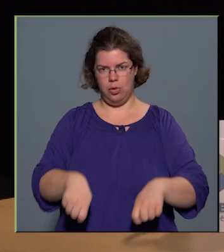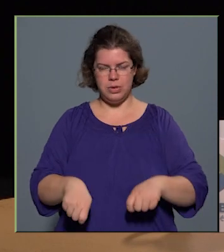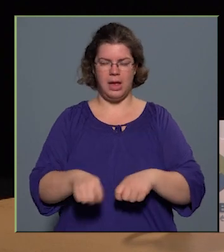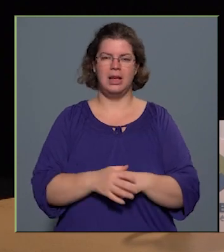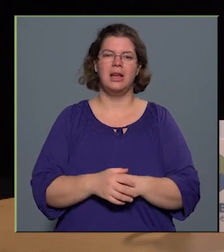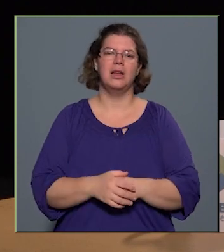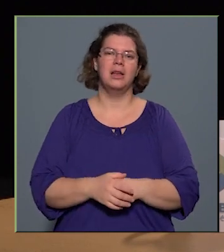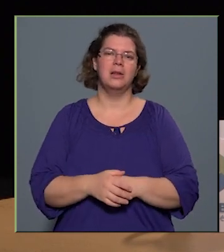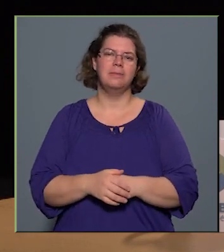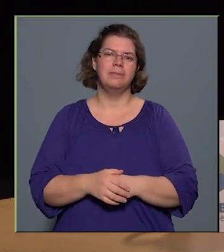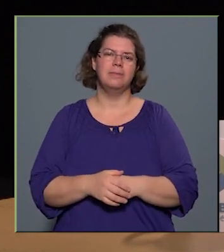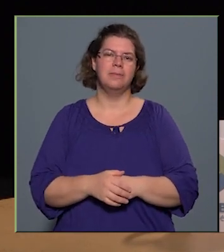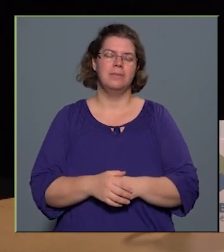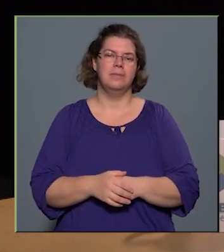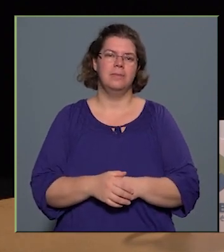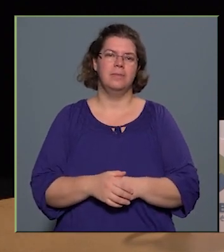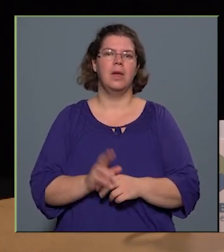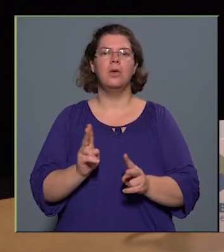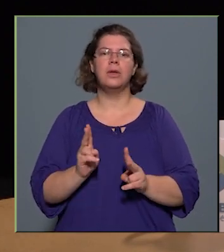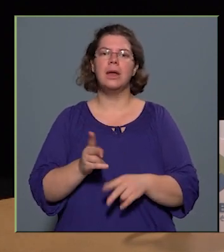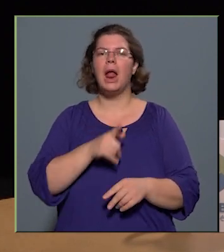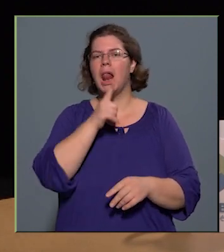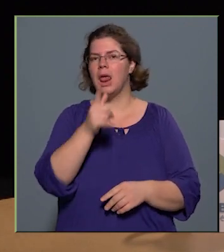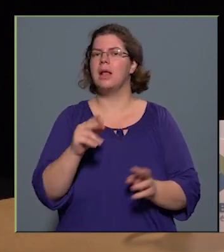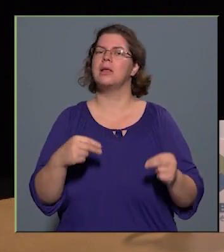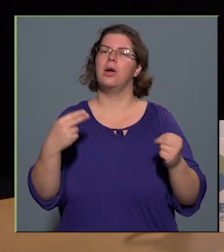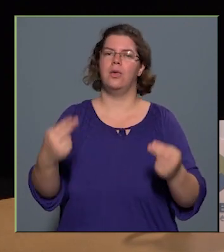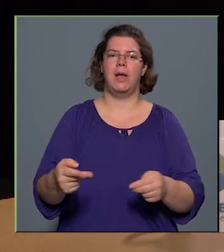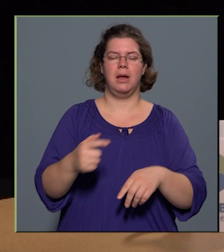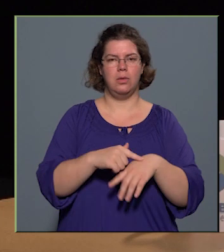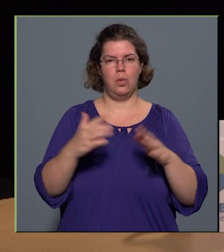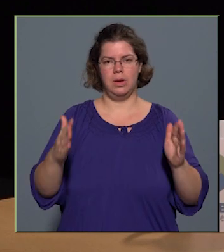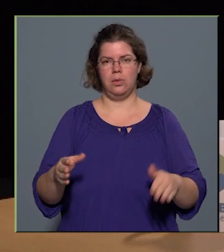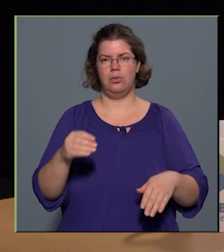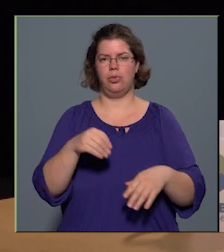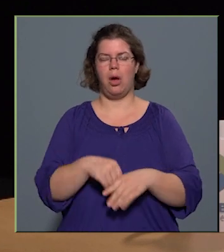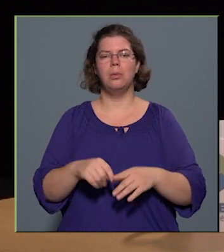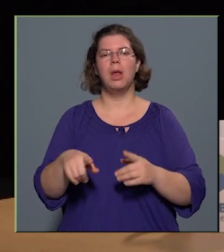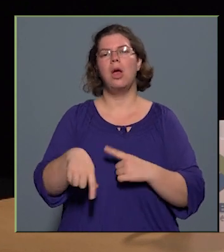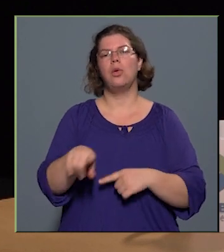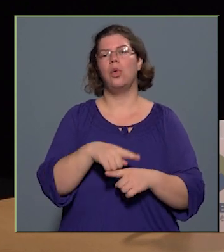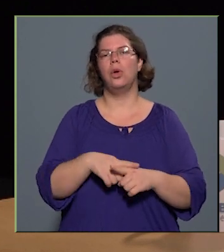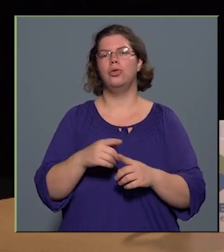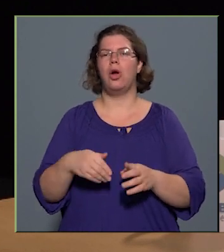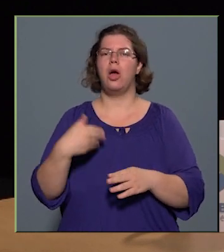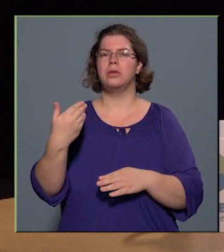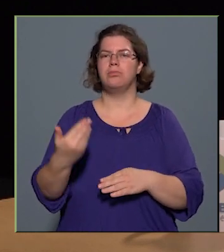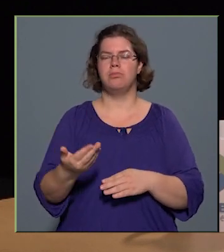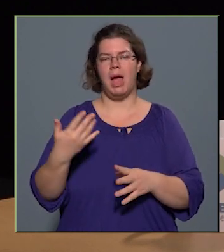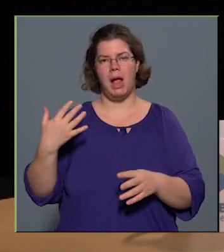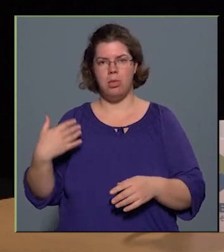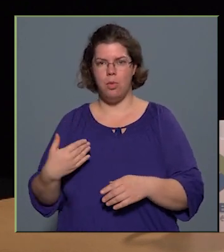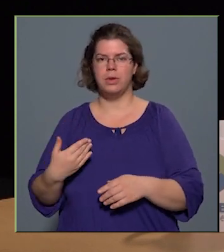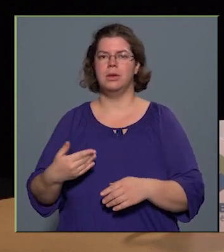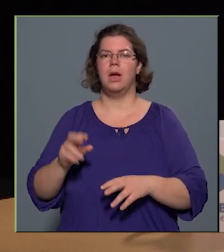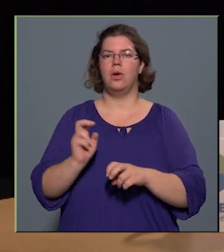ki lesz az következő időszakban, a Kőrösi, azt megelőzően a